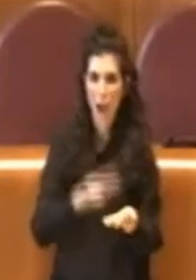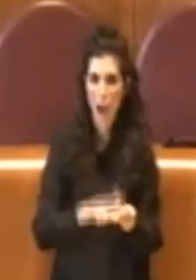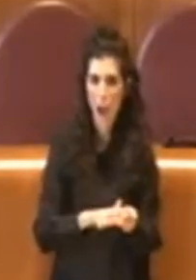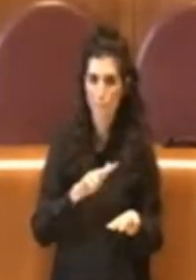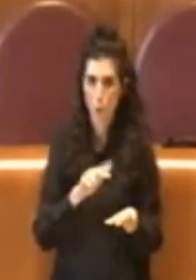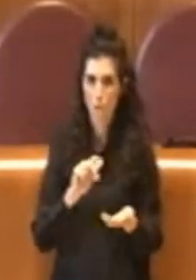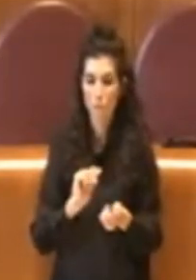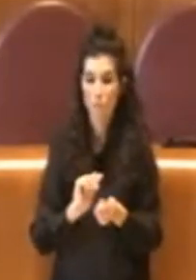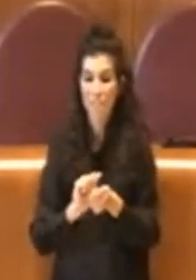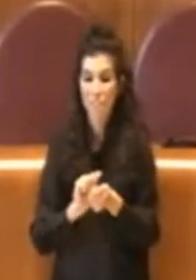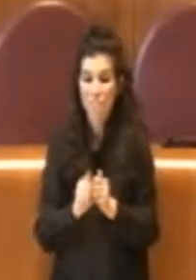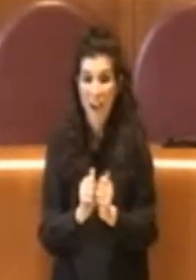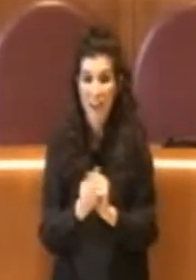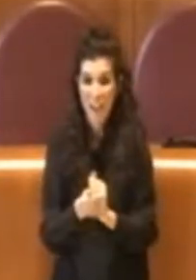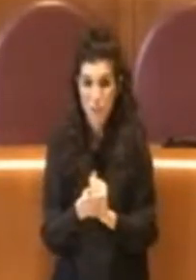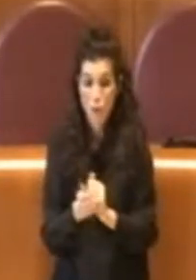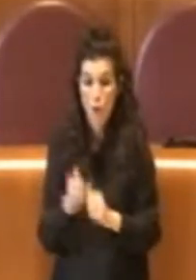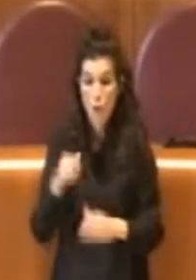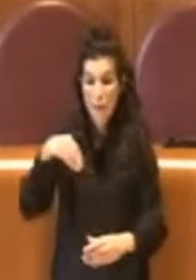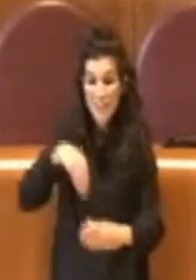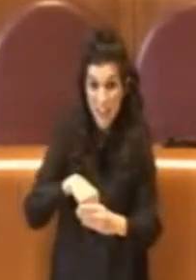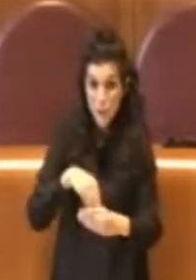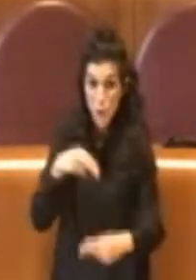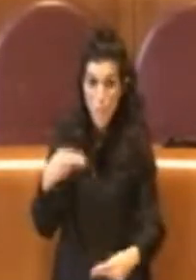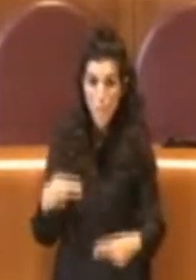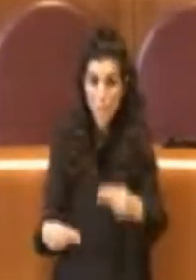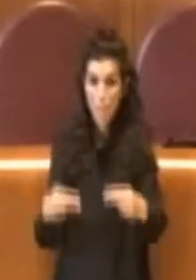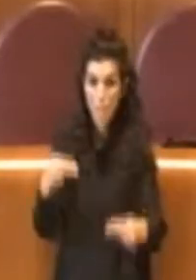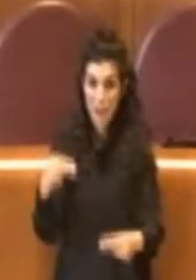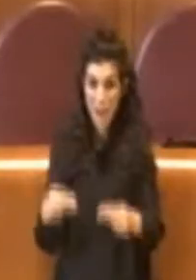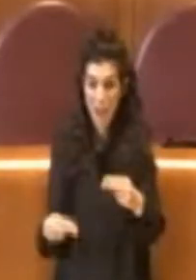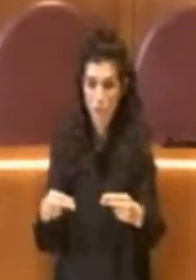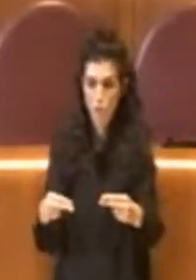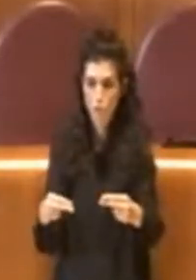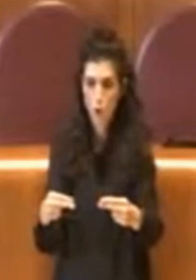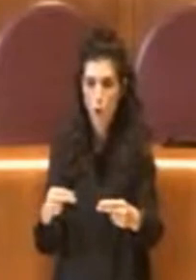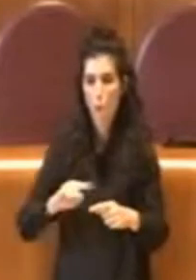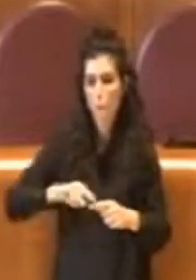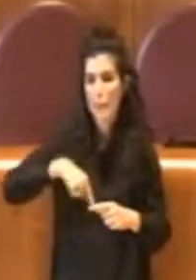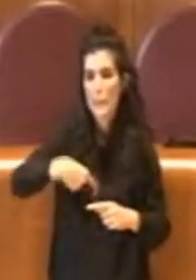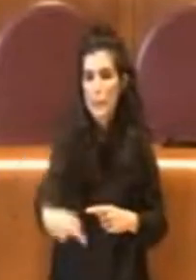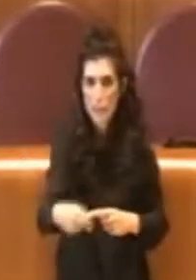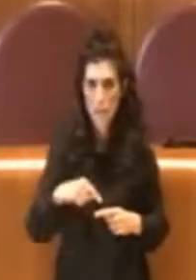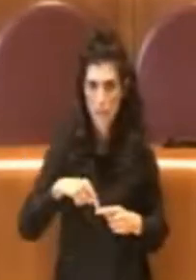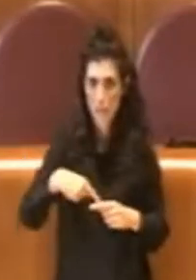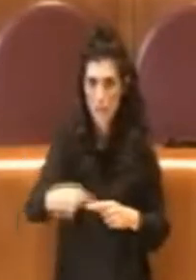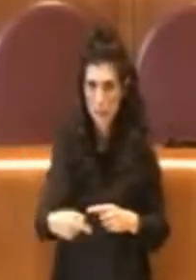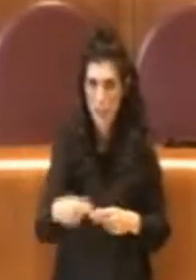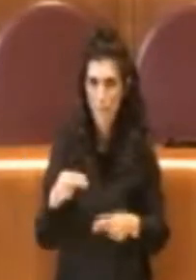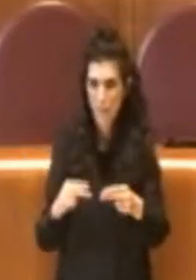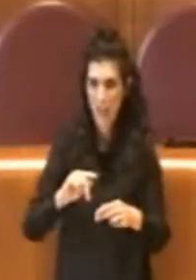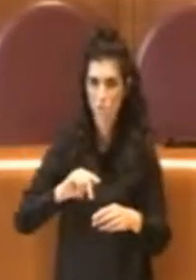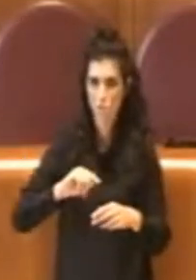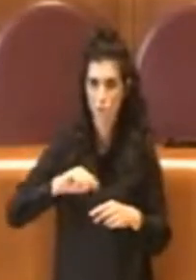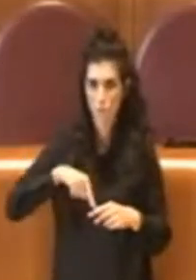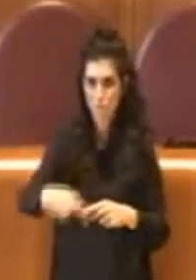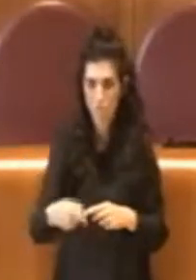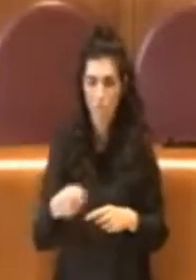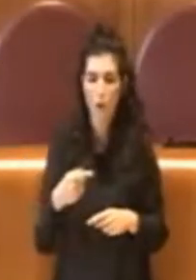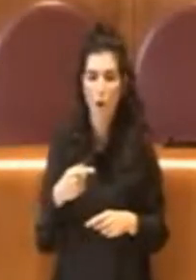insire nell'approvazione del bilancio che doveva ancora venire. Erano bravissime a non fare variazione.